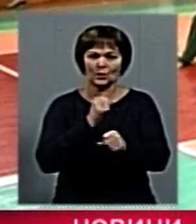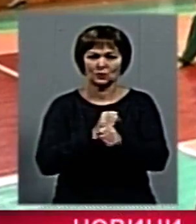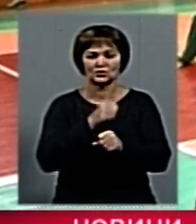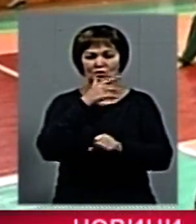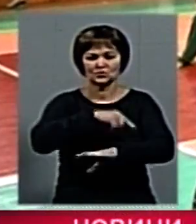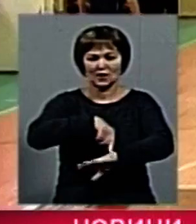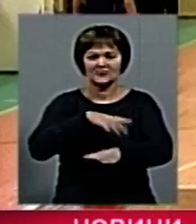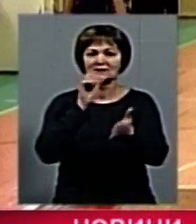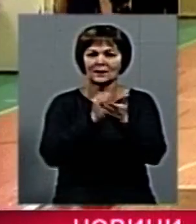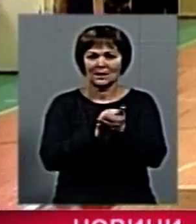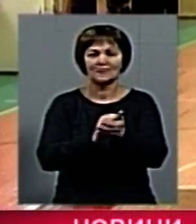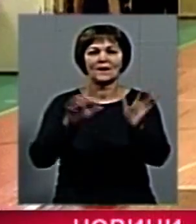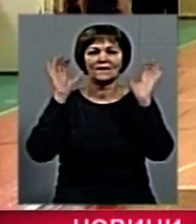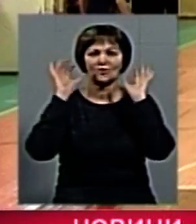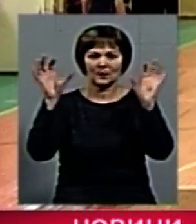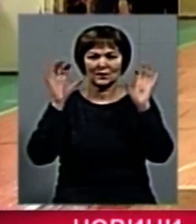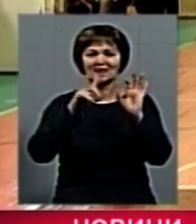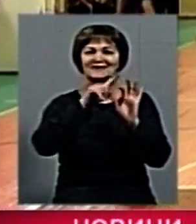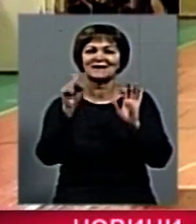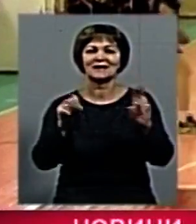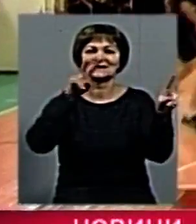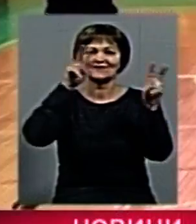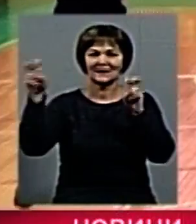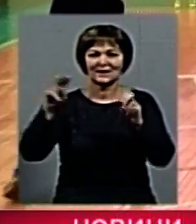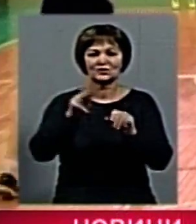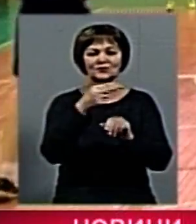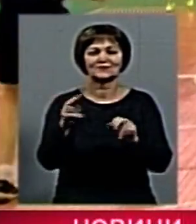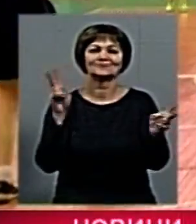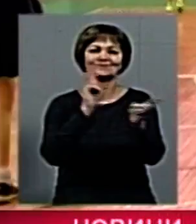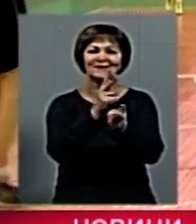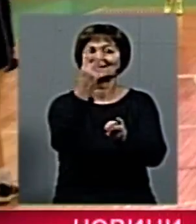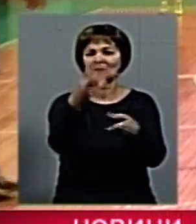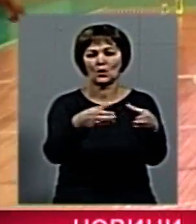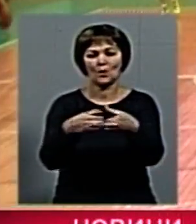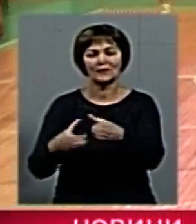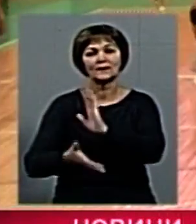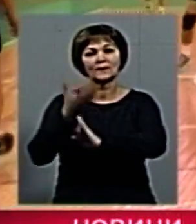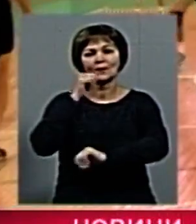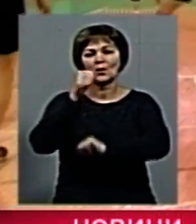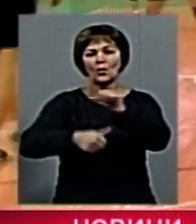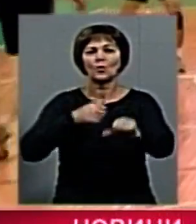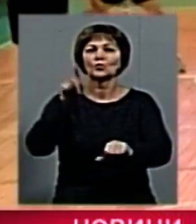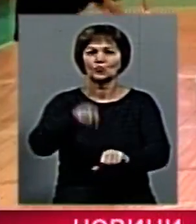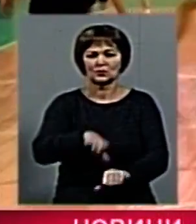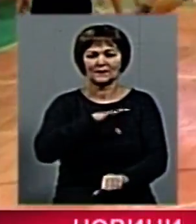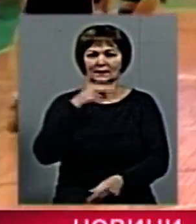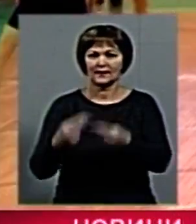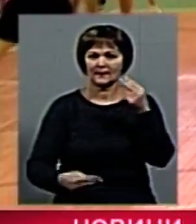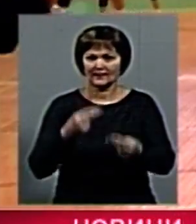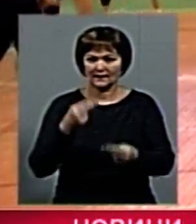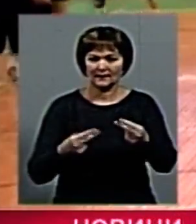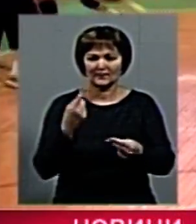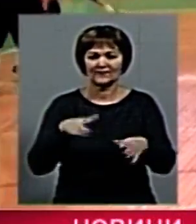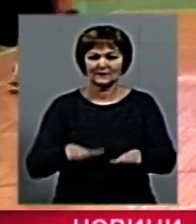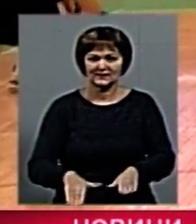Займаємося волейболом. За звання чемпіонів зустрілися дві команди, які і минулого року також грали за пальму першості.